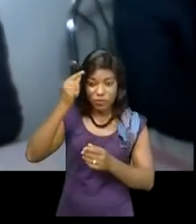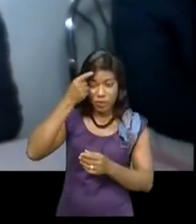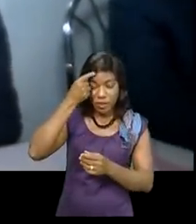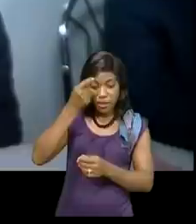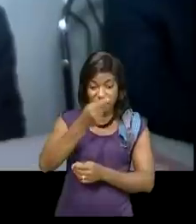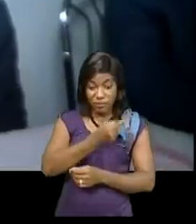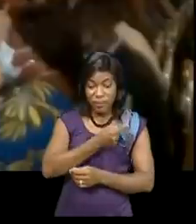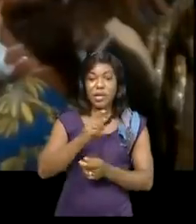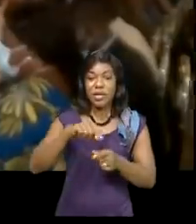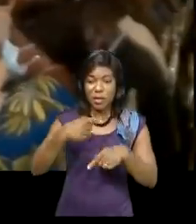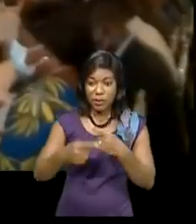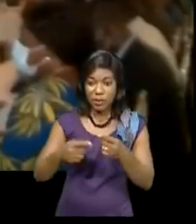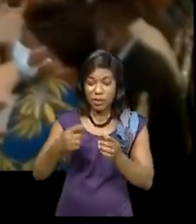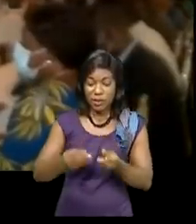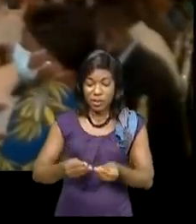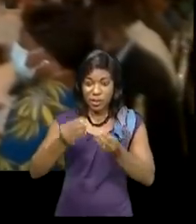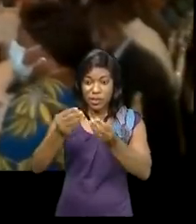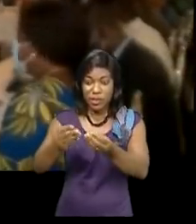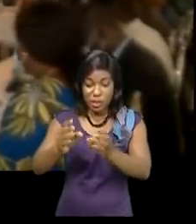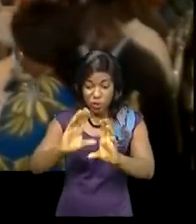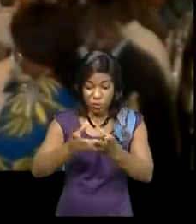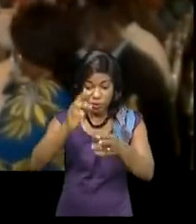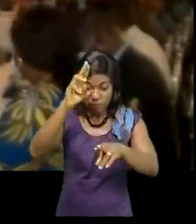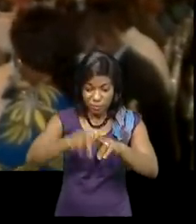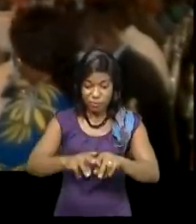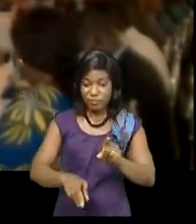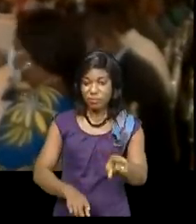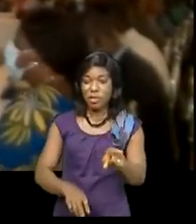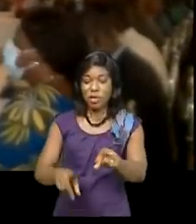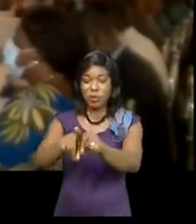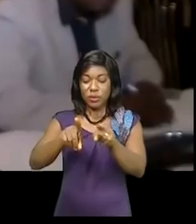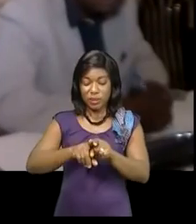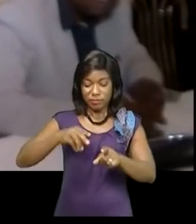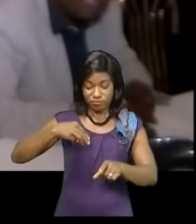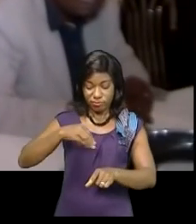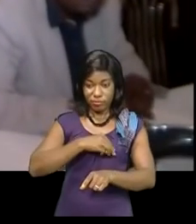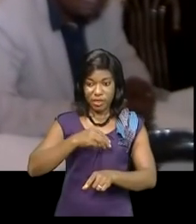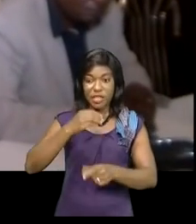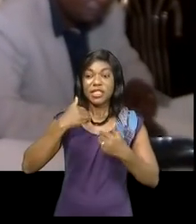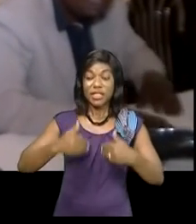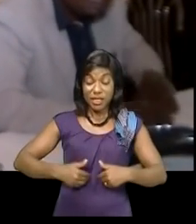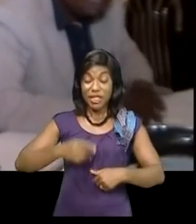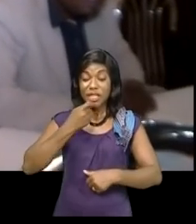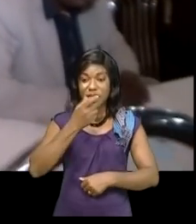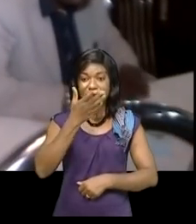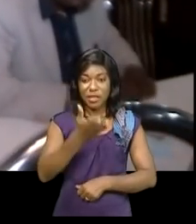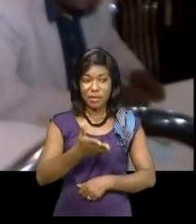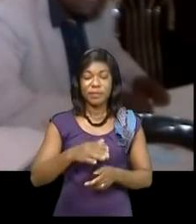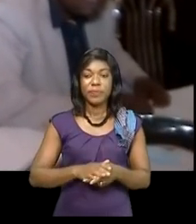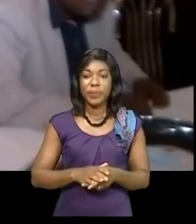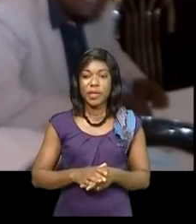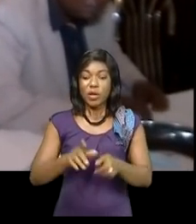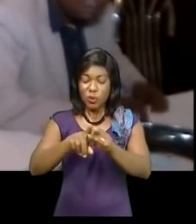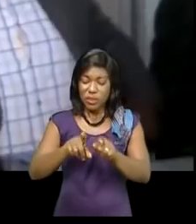Mouadi qui a procédé à l'installation de ce comité en présence des cadres du système de santé Il a bien avant cette étape rassuré l'accompagnement du